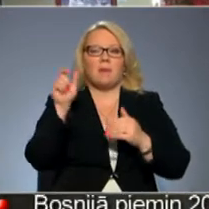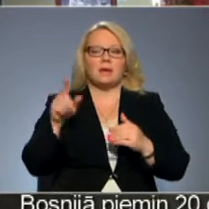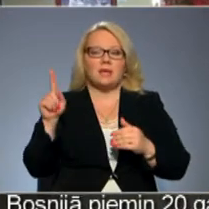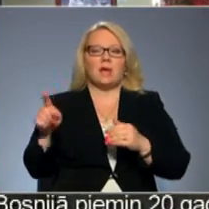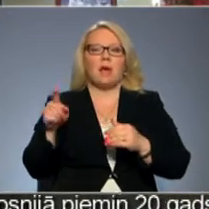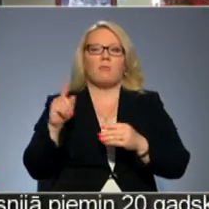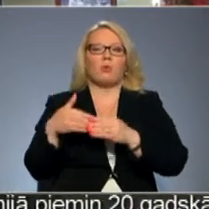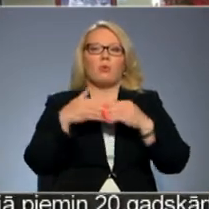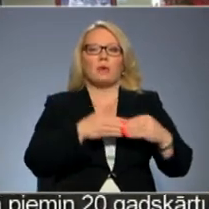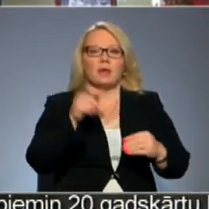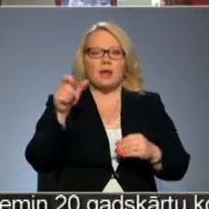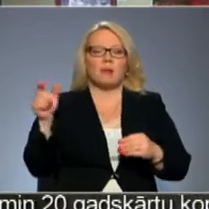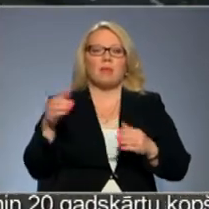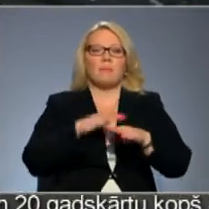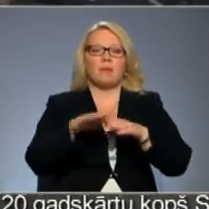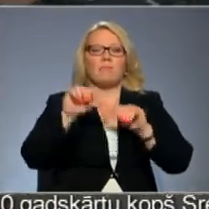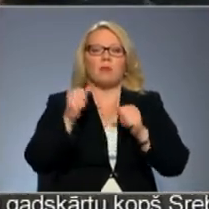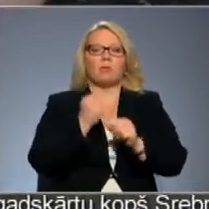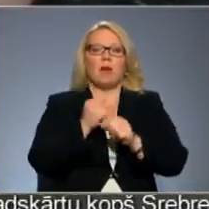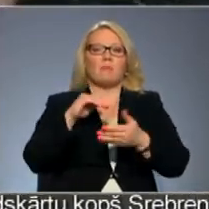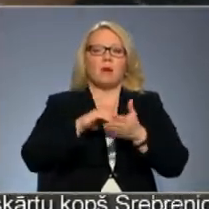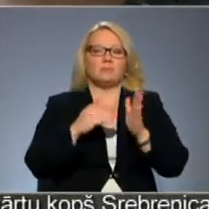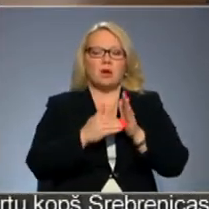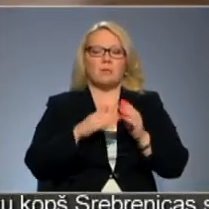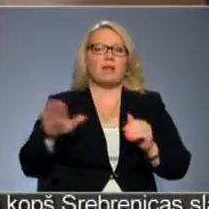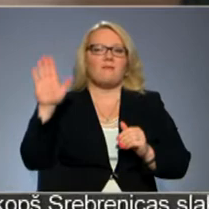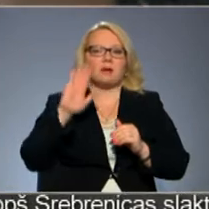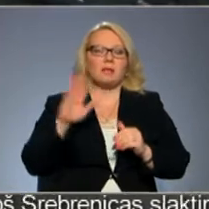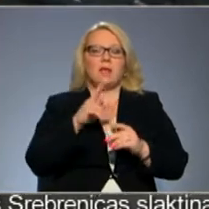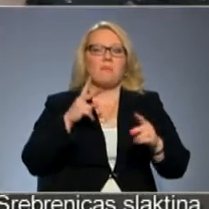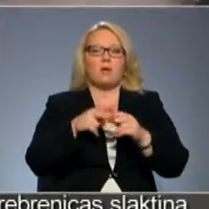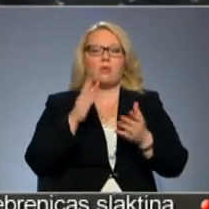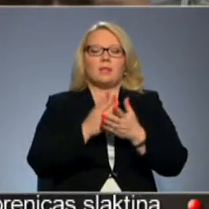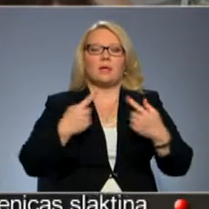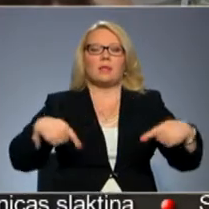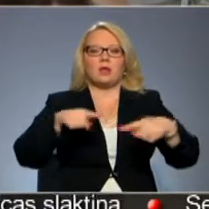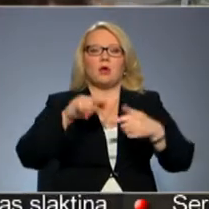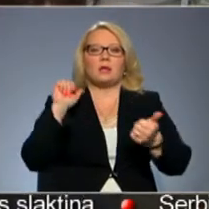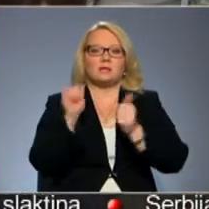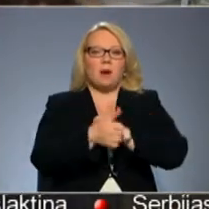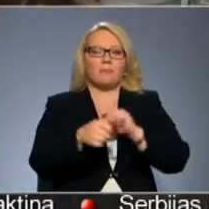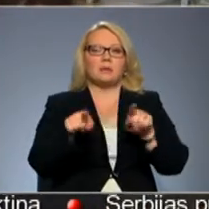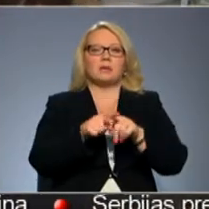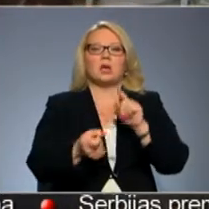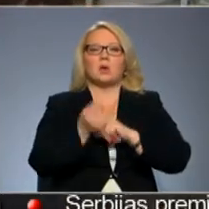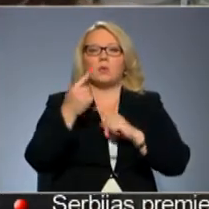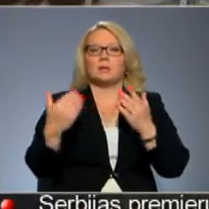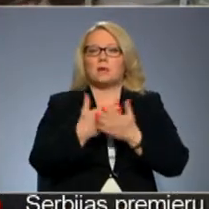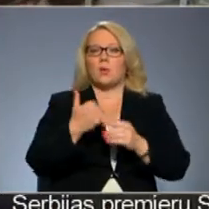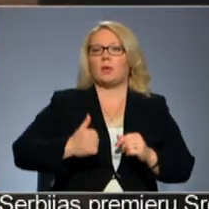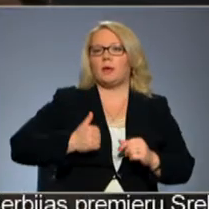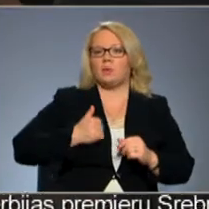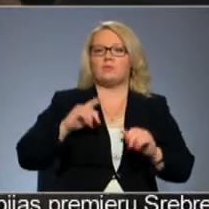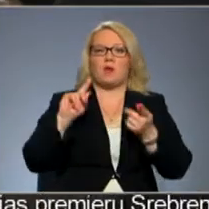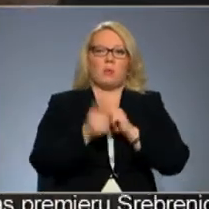lai pilnveidotu viņu darbu apstākļus. Bet nenoliedzami valstsī nepārtraukti noteikti teritoriālās pārmaiņas, ka arī rodas jauni īpašumi vai